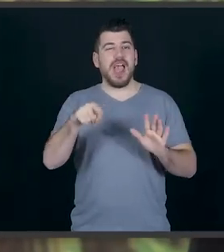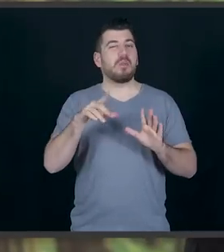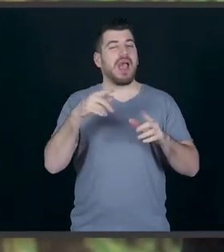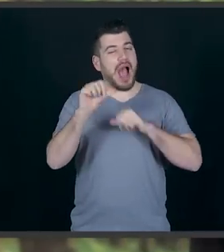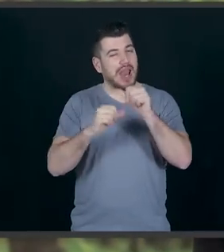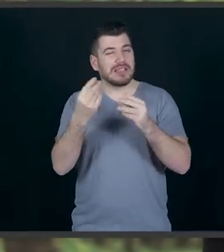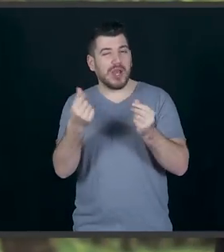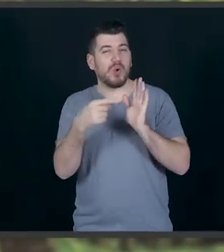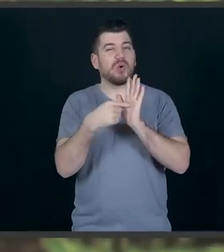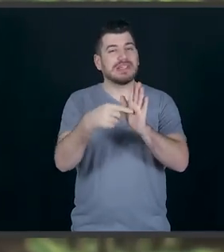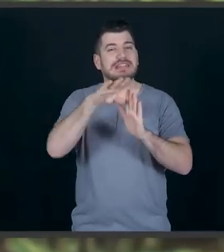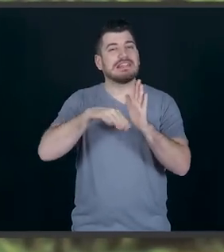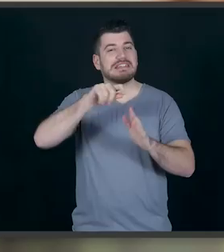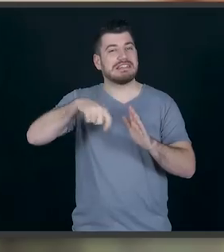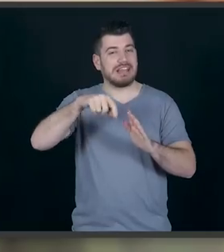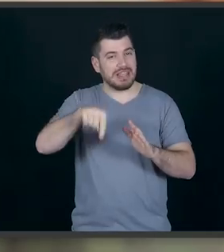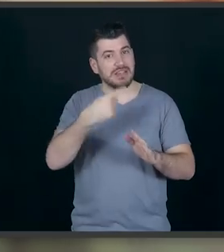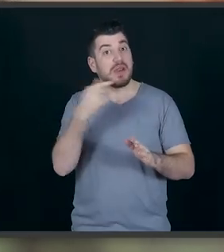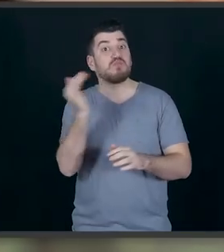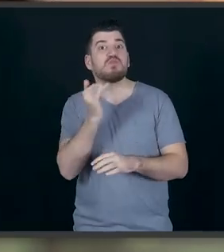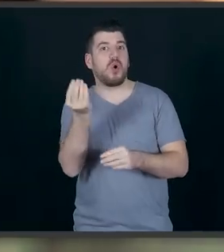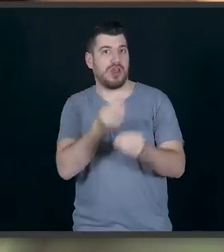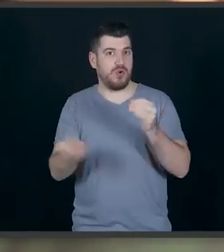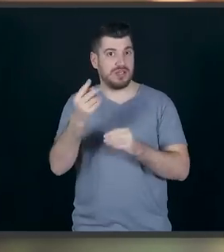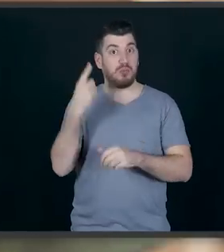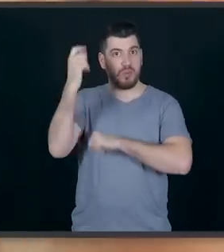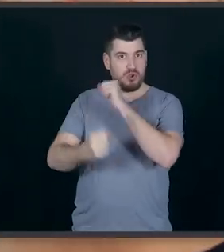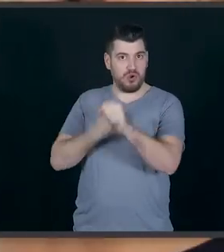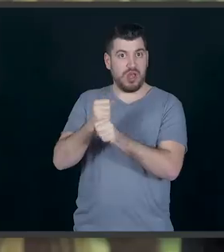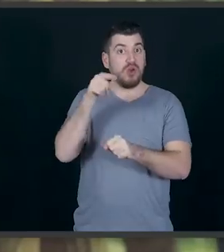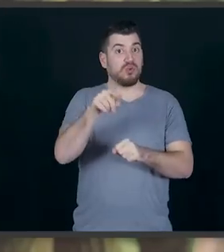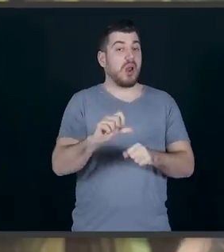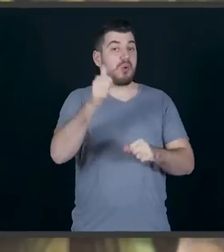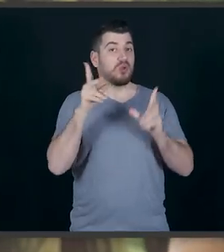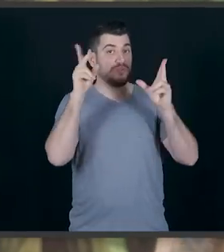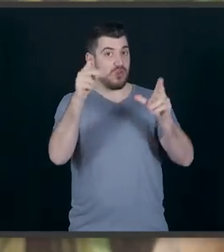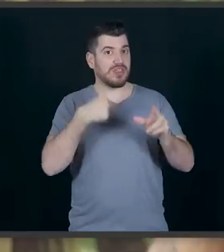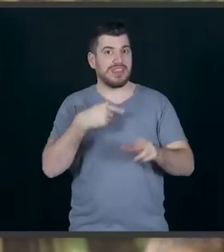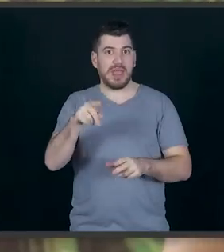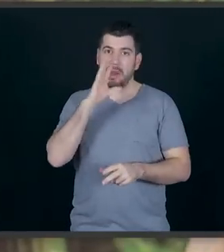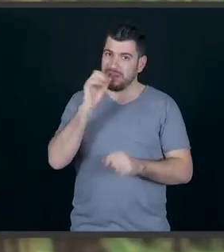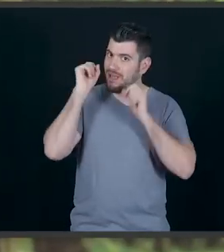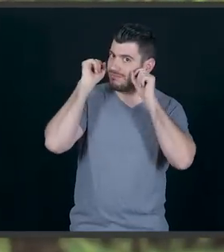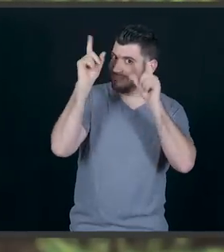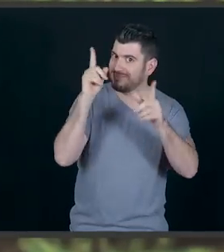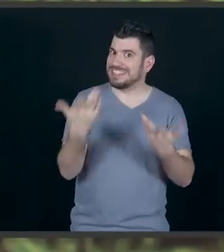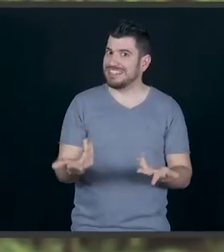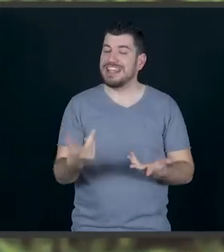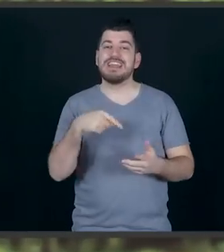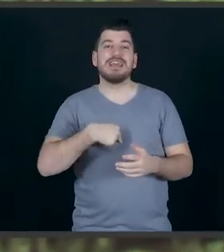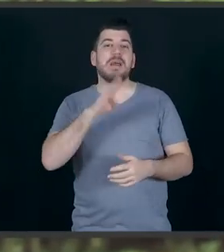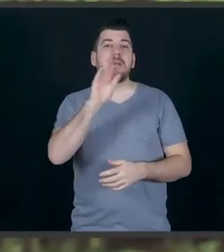συνταγές. Θα είναι λίγο πιο γρήγορες από την πρώτη σεζόν. Λοιπόν, πρώτο επεισόδιο σήμερα και σε ετοιμάζω κάτι πολύ φανταστικό. Θα κάνουμε